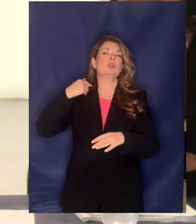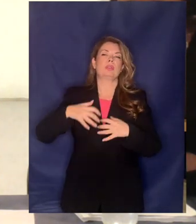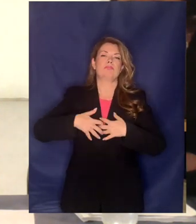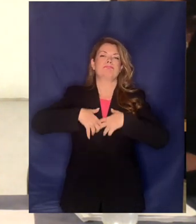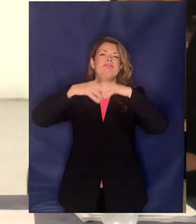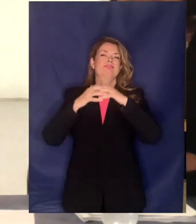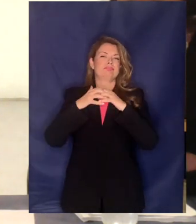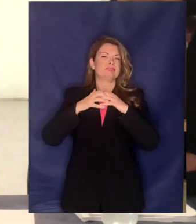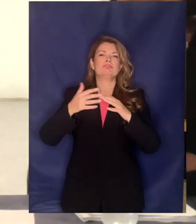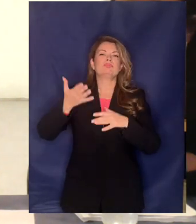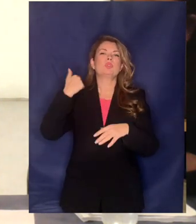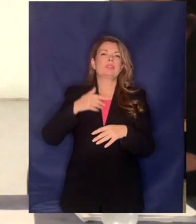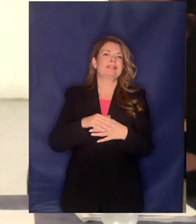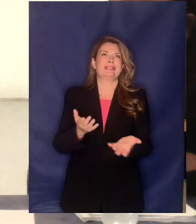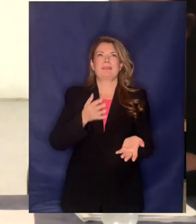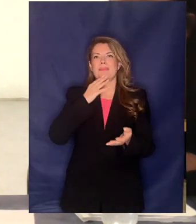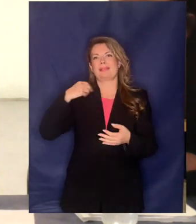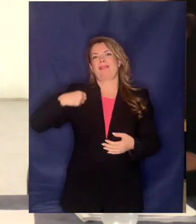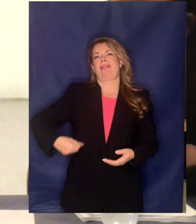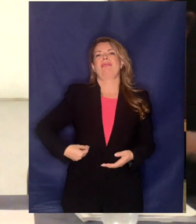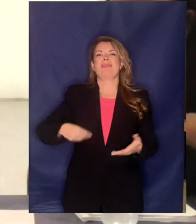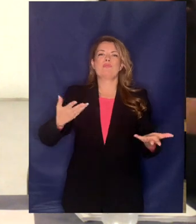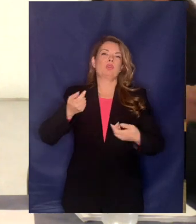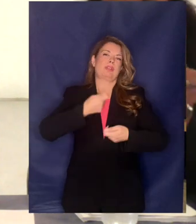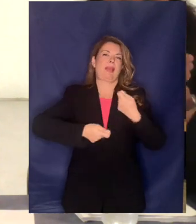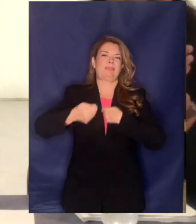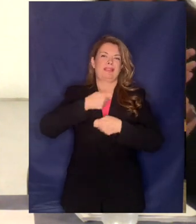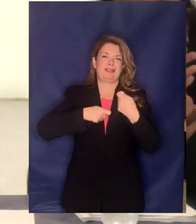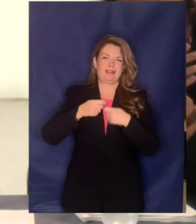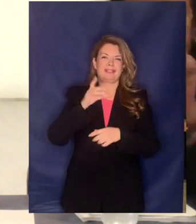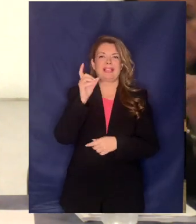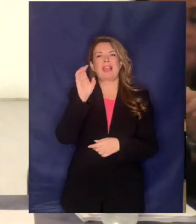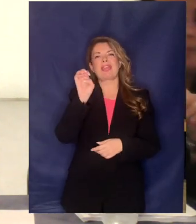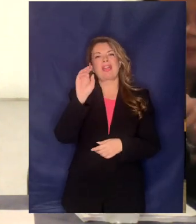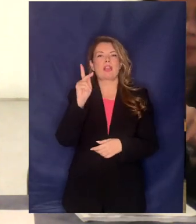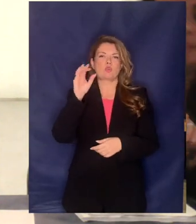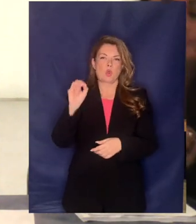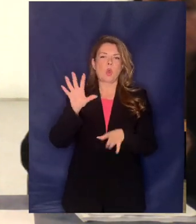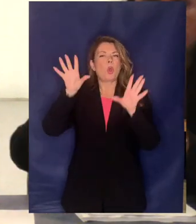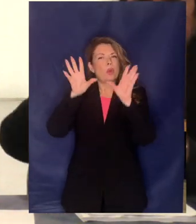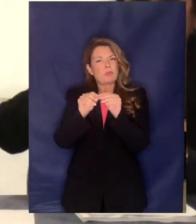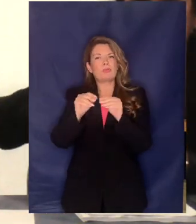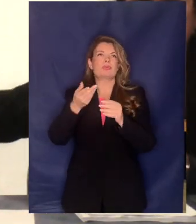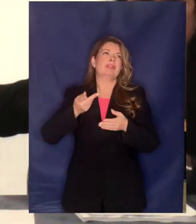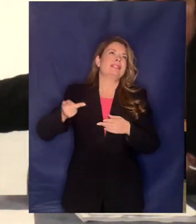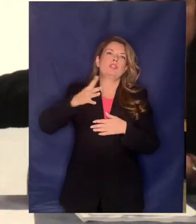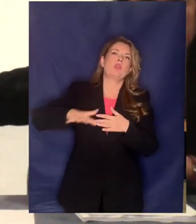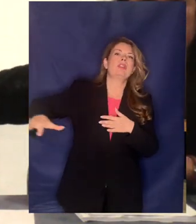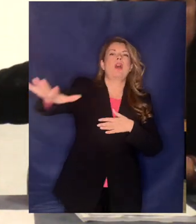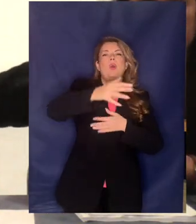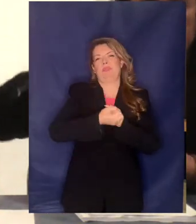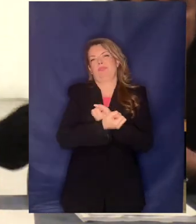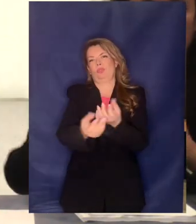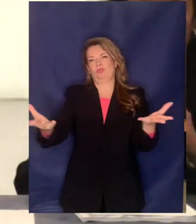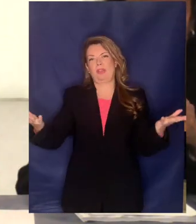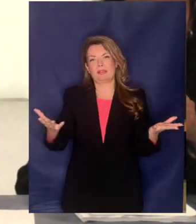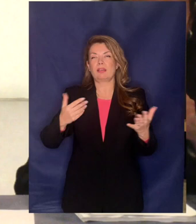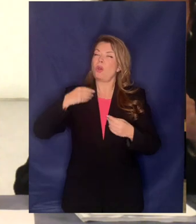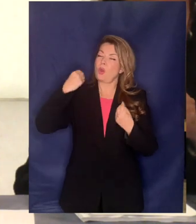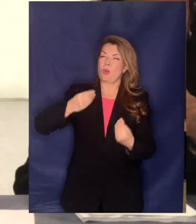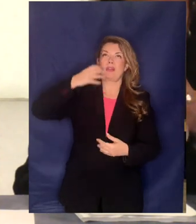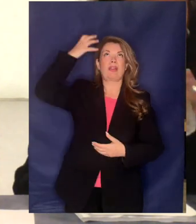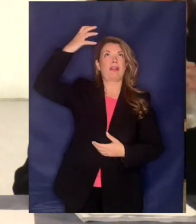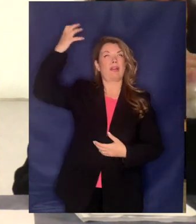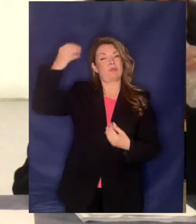σαν μια δέκο σαν μια δημόσια επιχείρηση κοινής ωφέλειας ακούγεται πολύ ωραία είναι